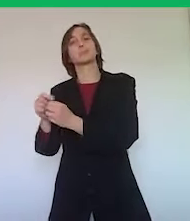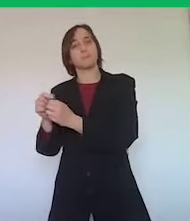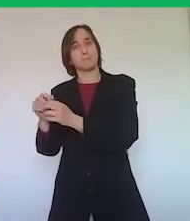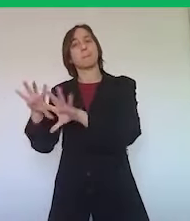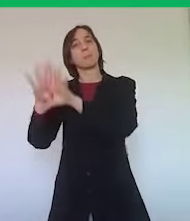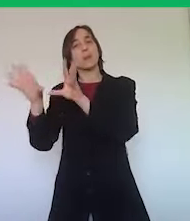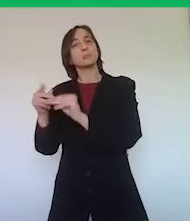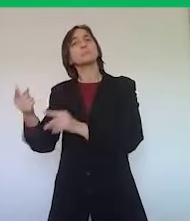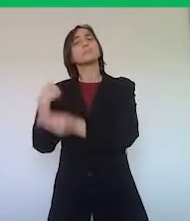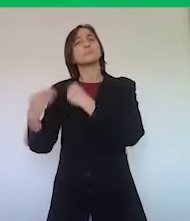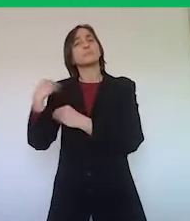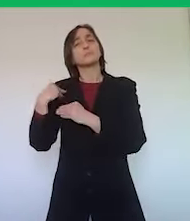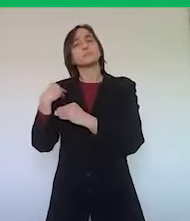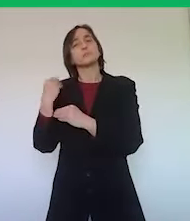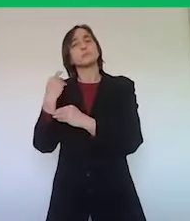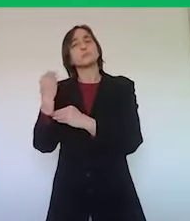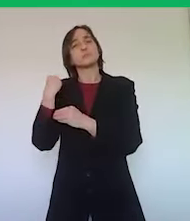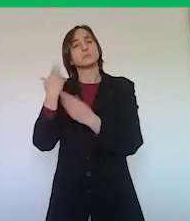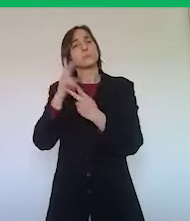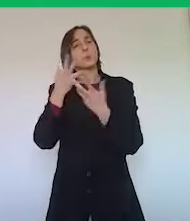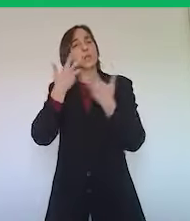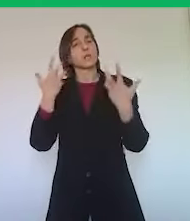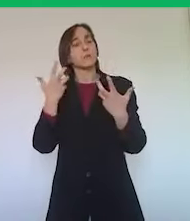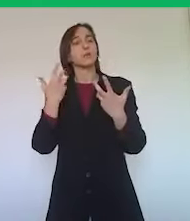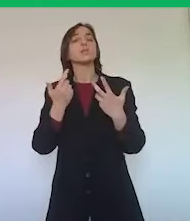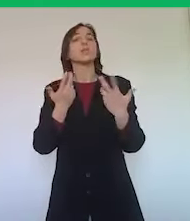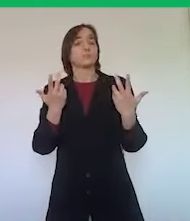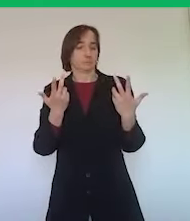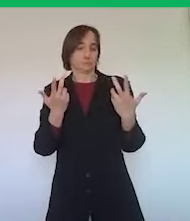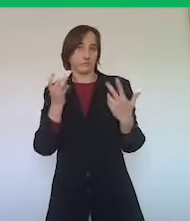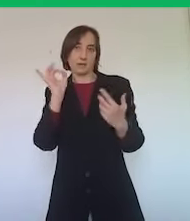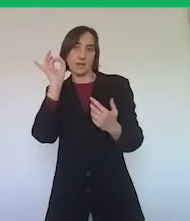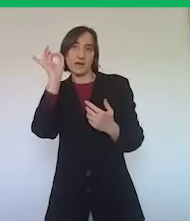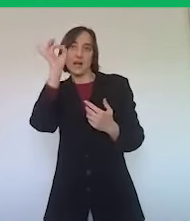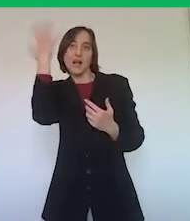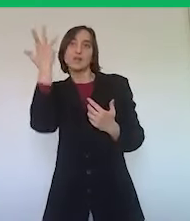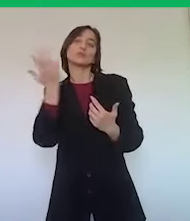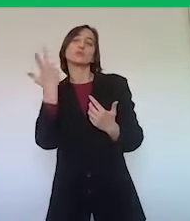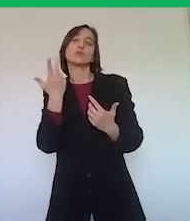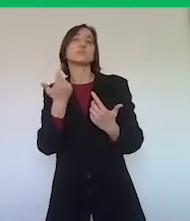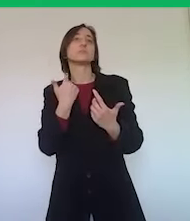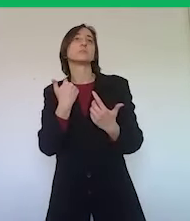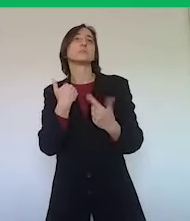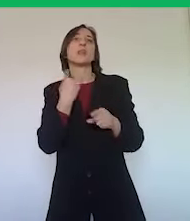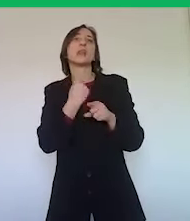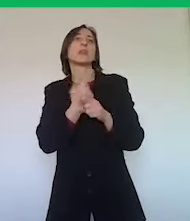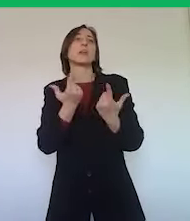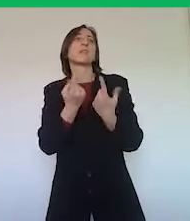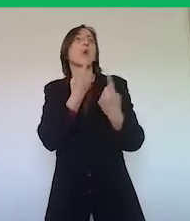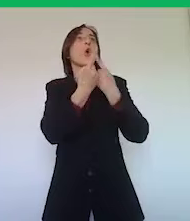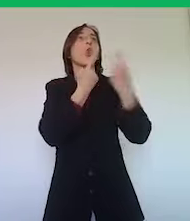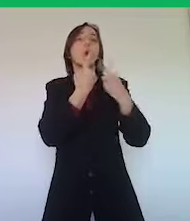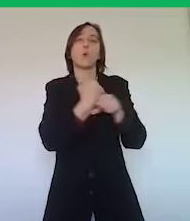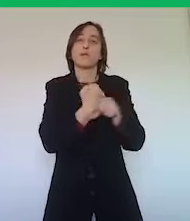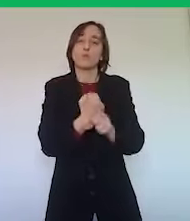mi hanno chiesto delucidazioni in merito agli spostamenti in caso di colloqui di lavoro